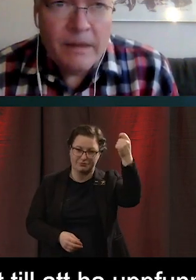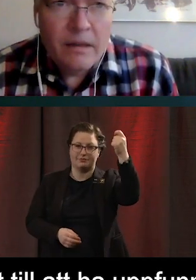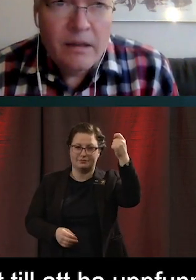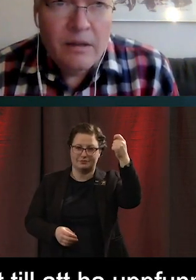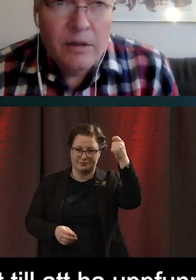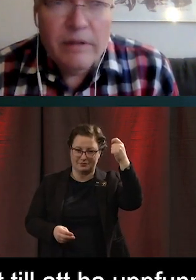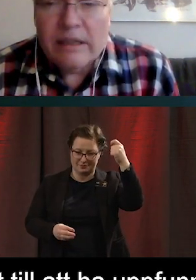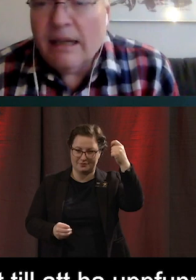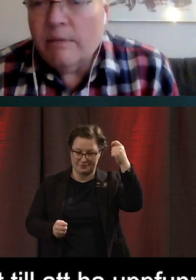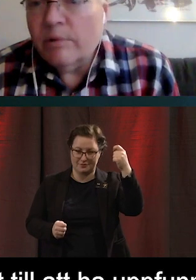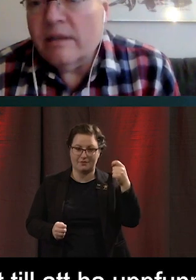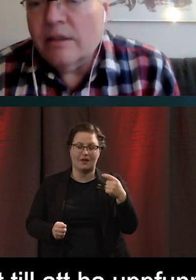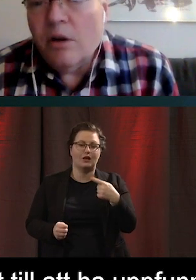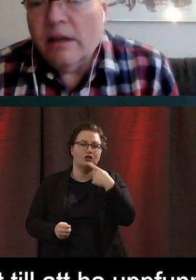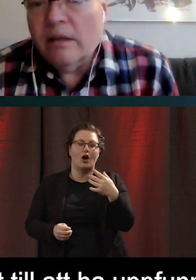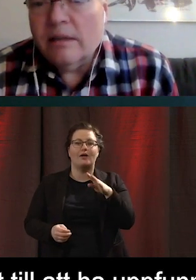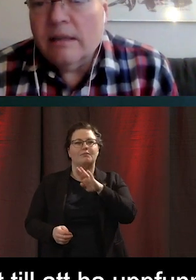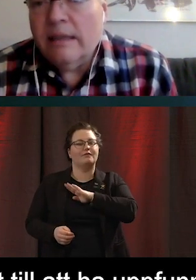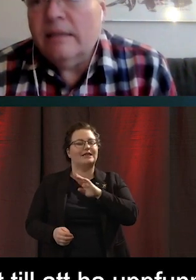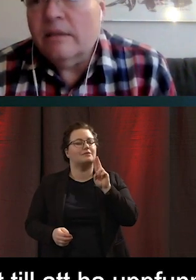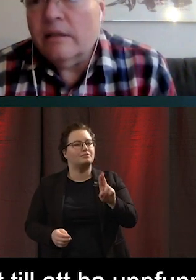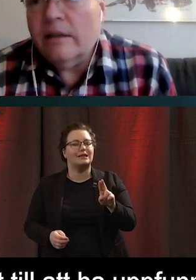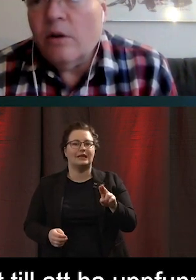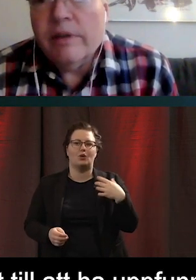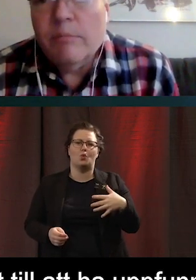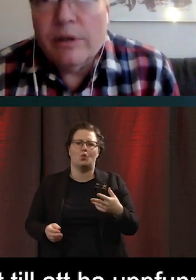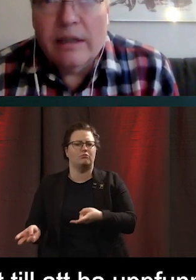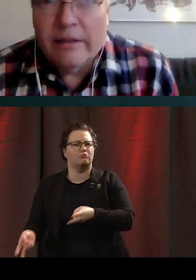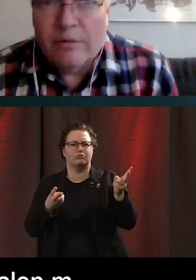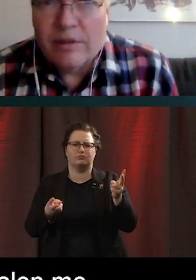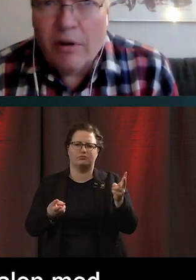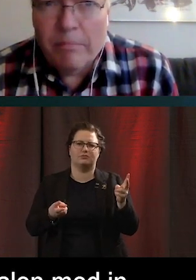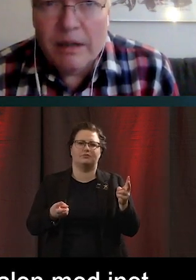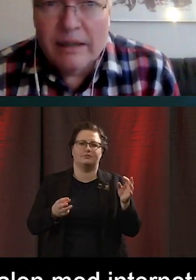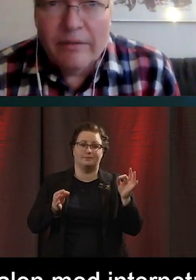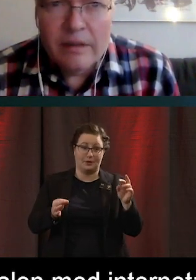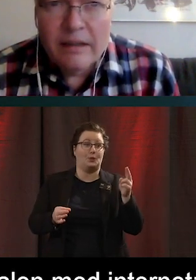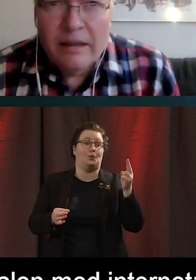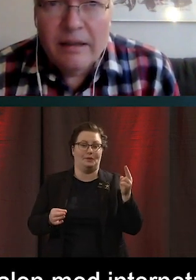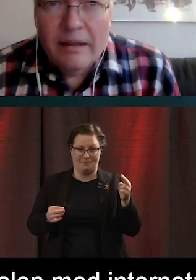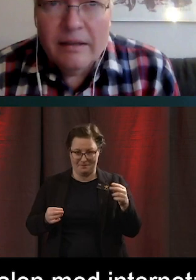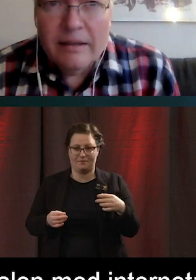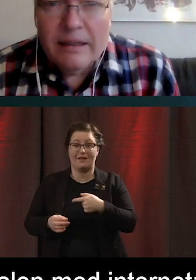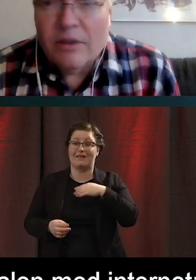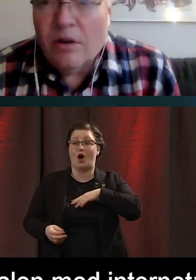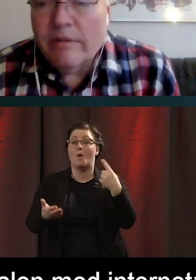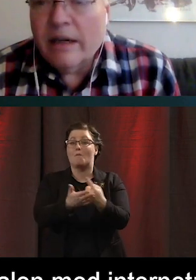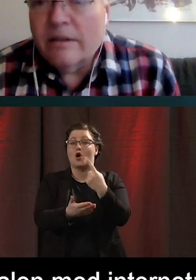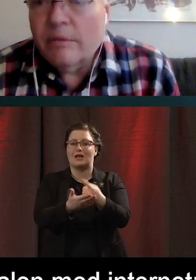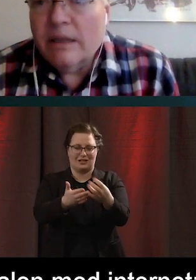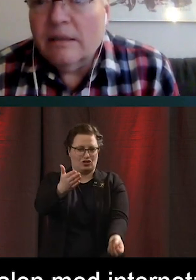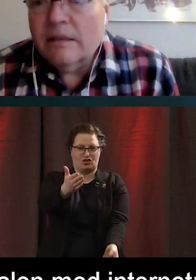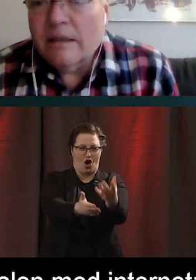universella potentialen i internet. Här har vi en möjlighet att skapa en digital